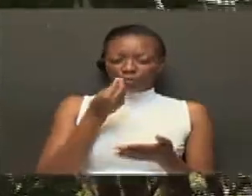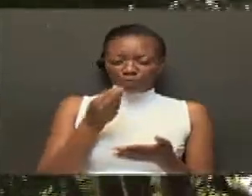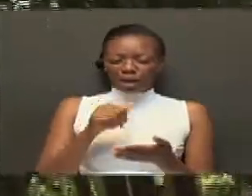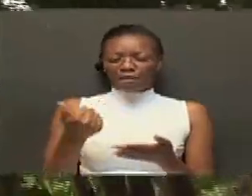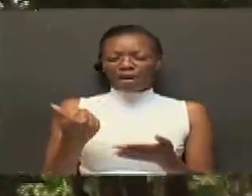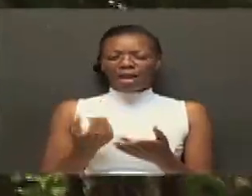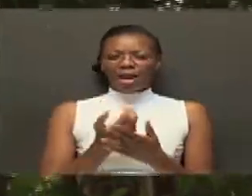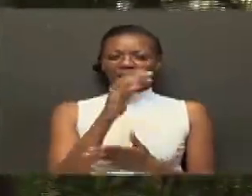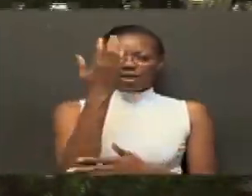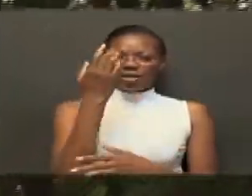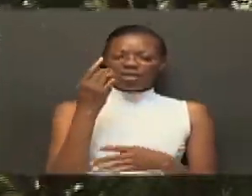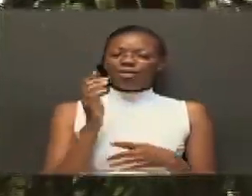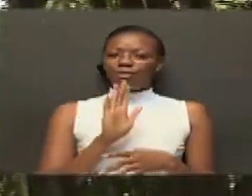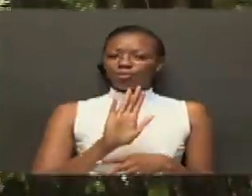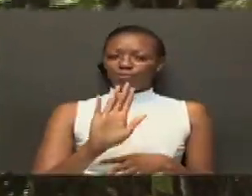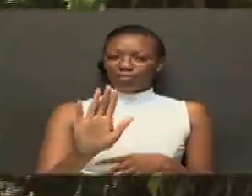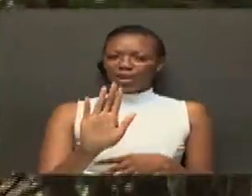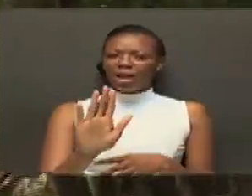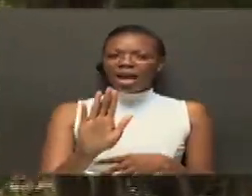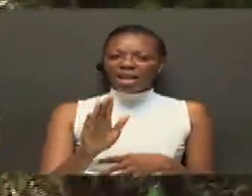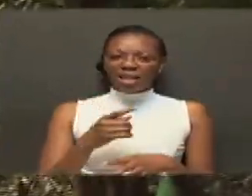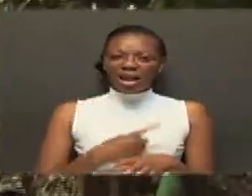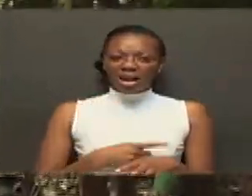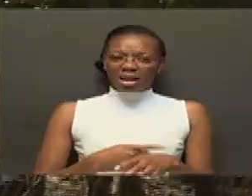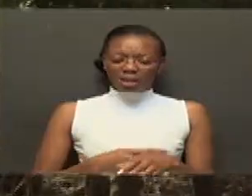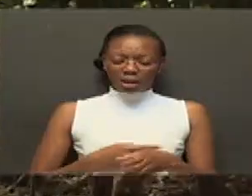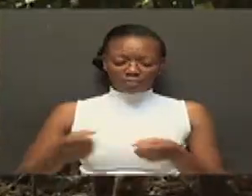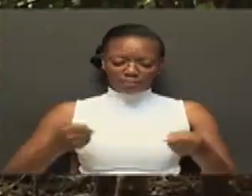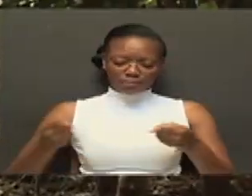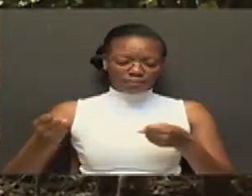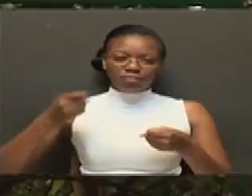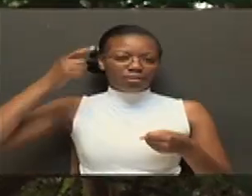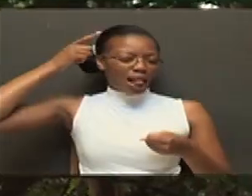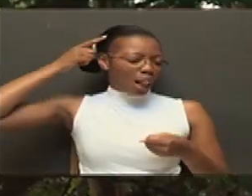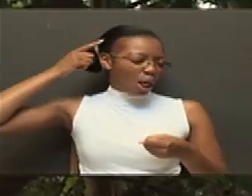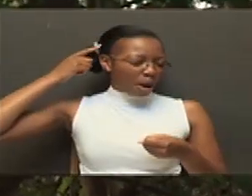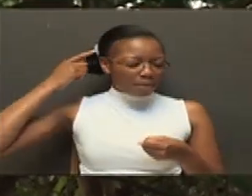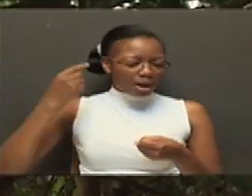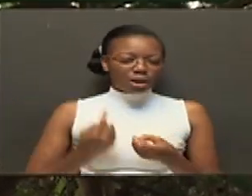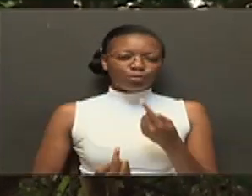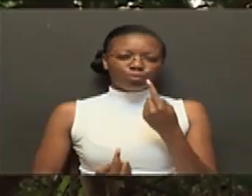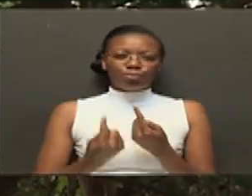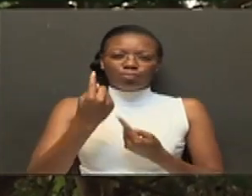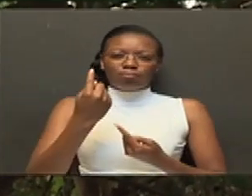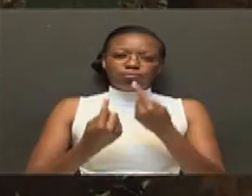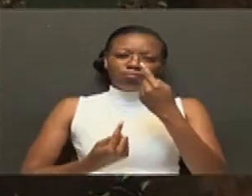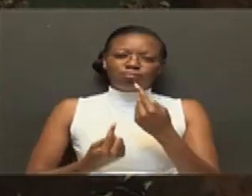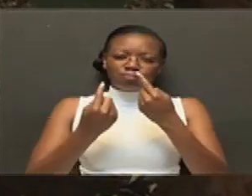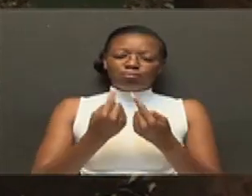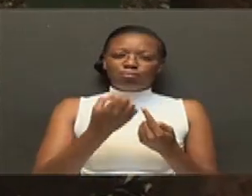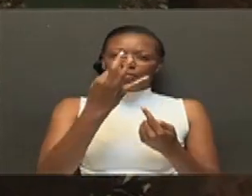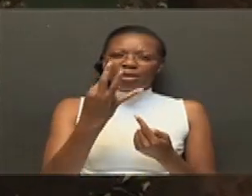Mti huu ukiwakwa maka Makayake huwaka siku tatu mfululizo